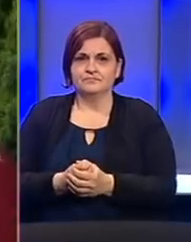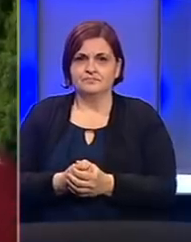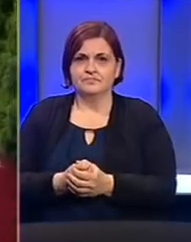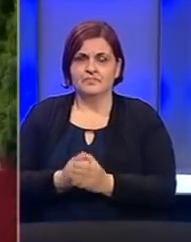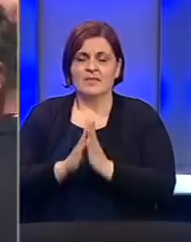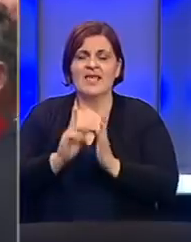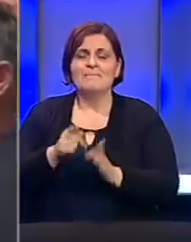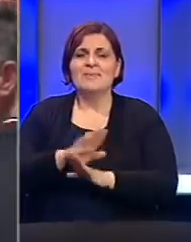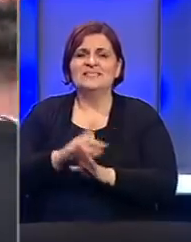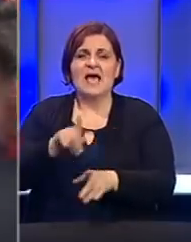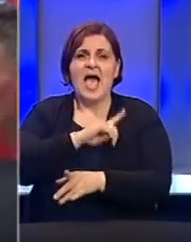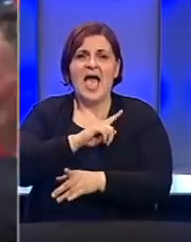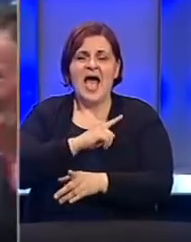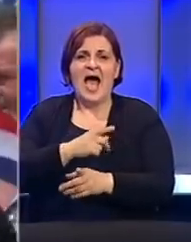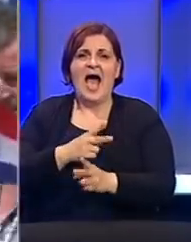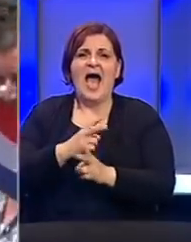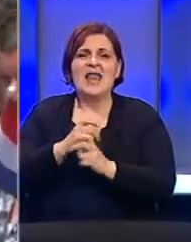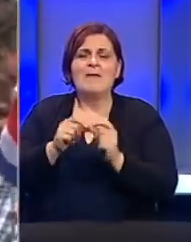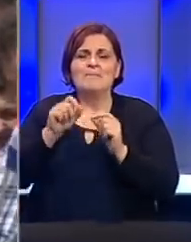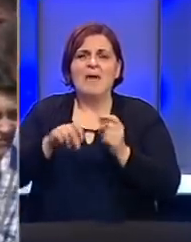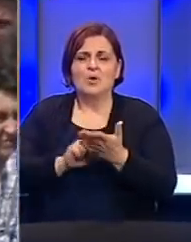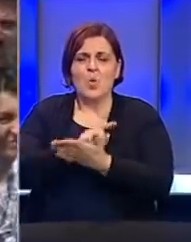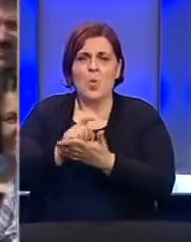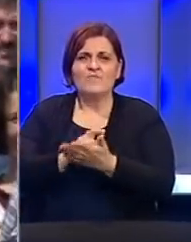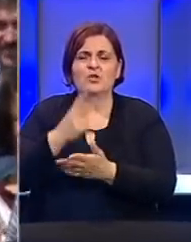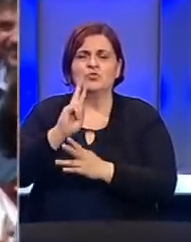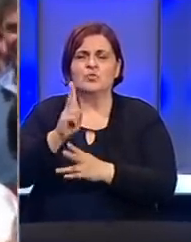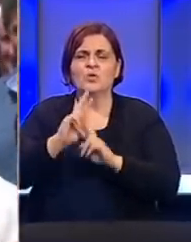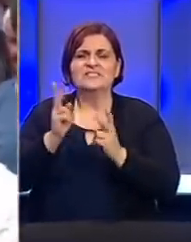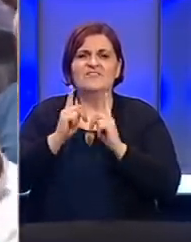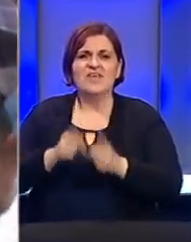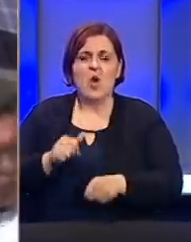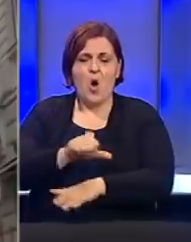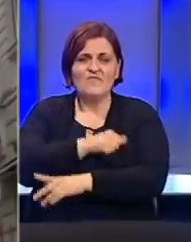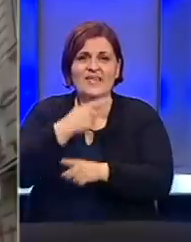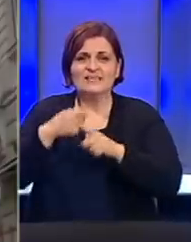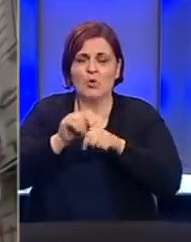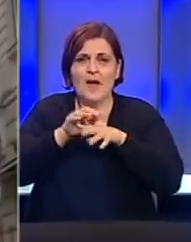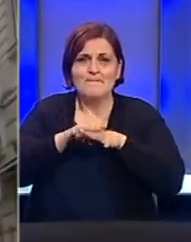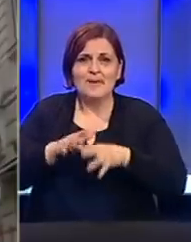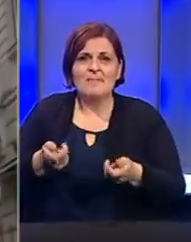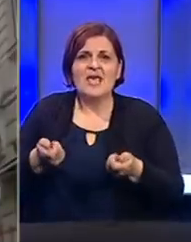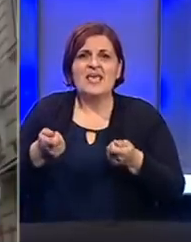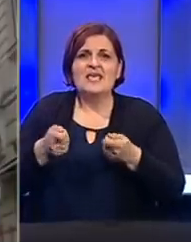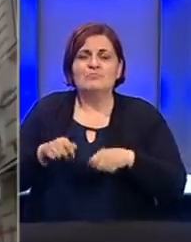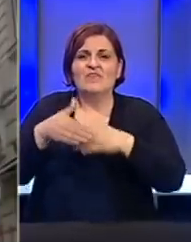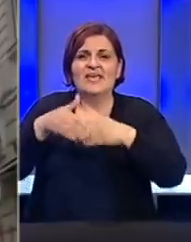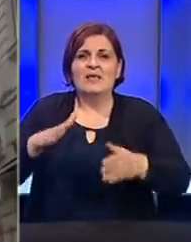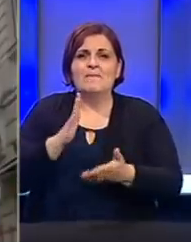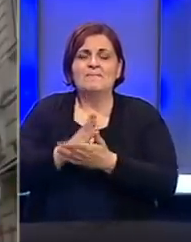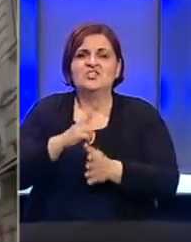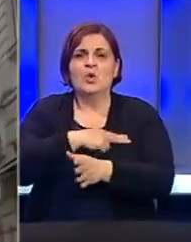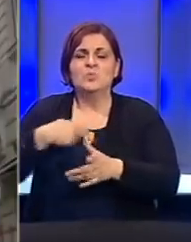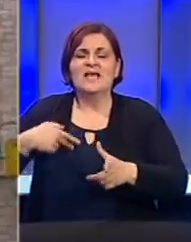Misa za sve stradale na austrijskom Blajburgu u periodu nakon drugog svjetskog rata ove se godine zbog pandemijom zatvorenih granica održava u